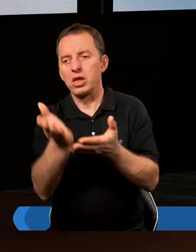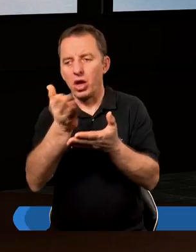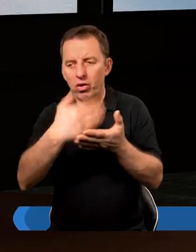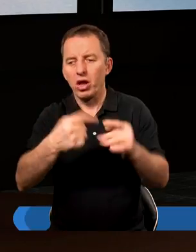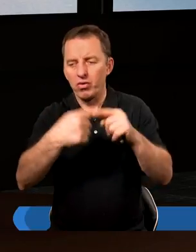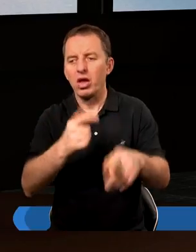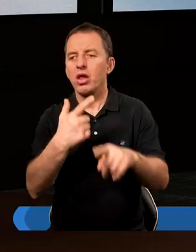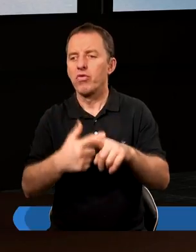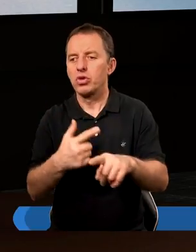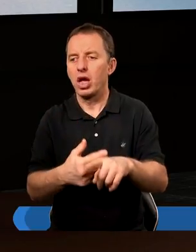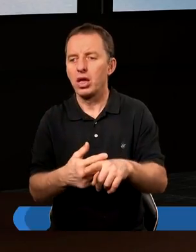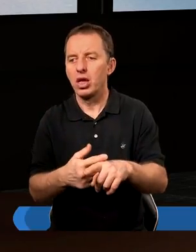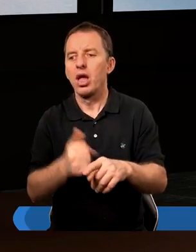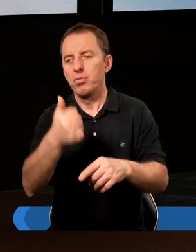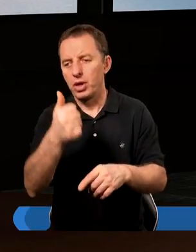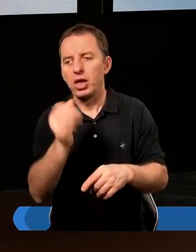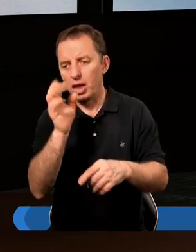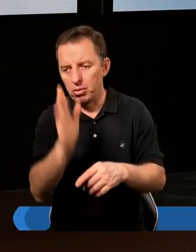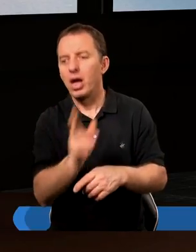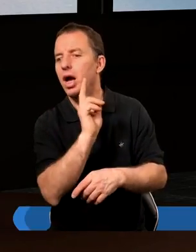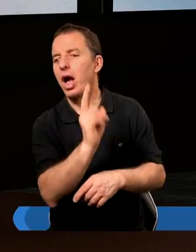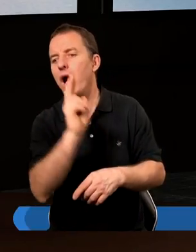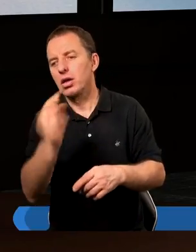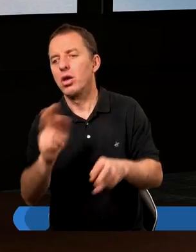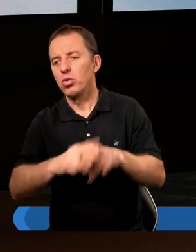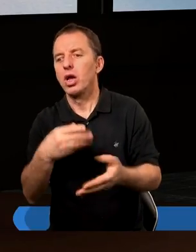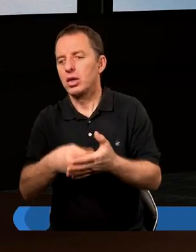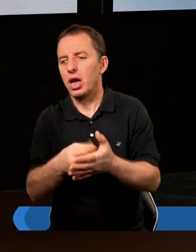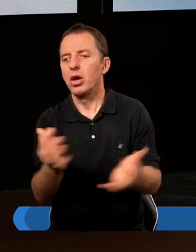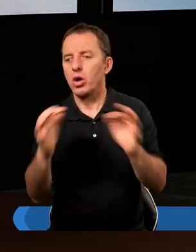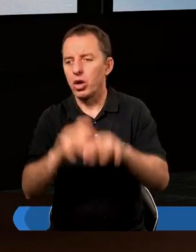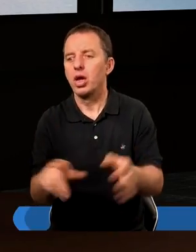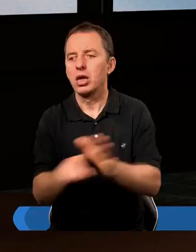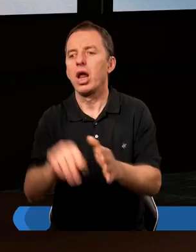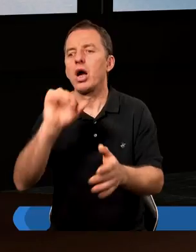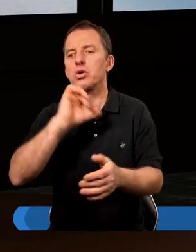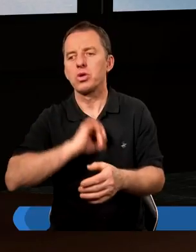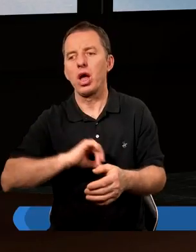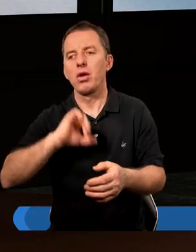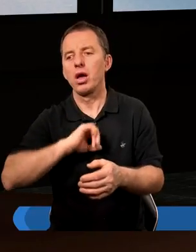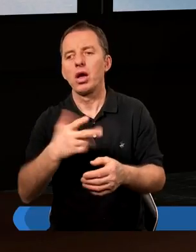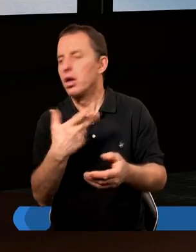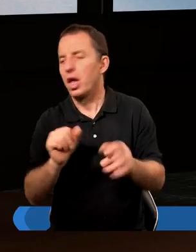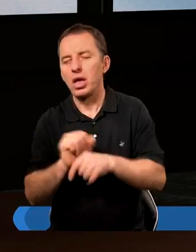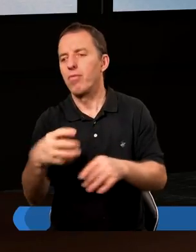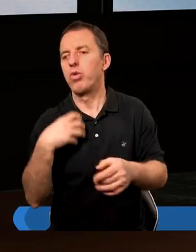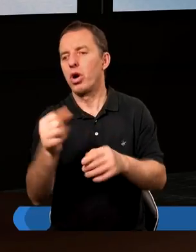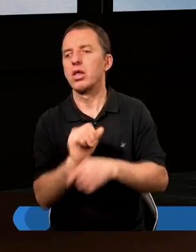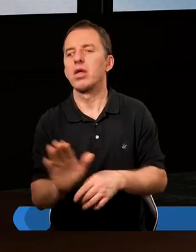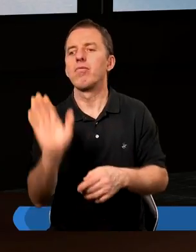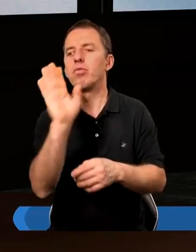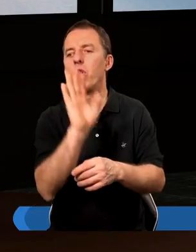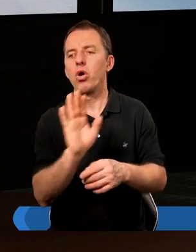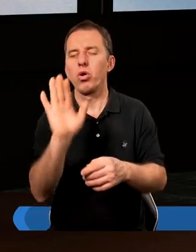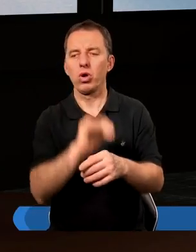rozdział, werset 21. Tak będzie z każdym, który skarby gromadzi dla siebie, a nie jest bogaty w